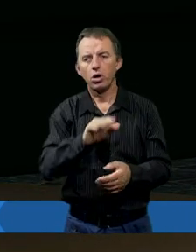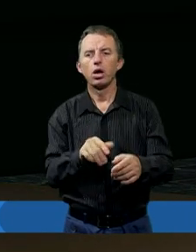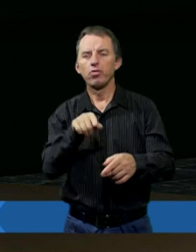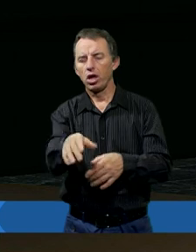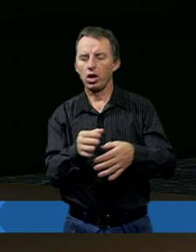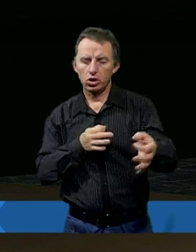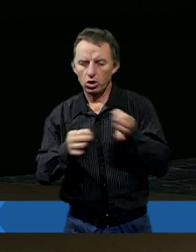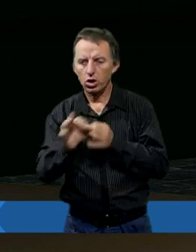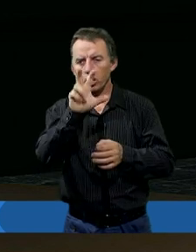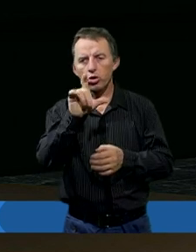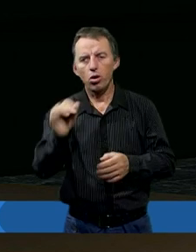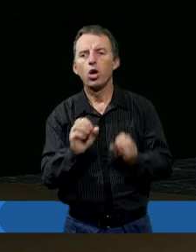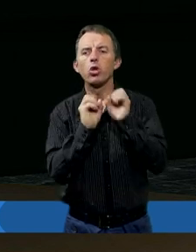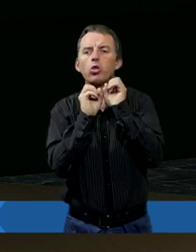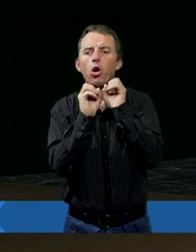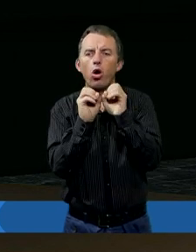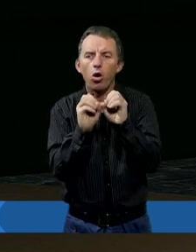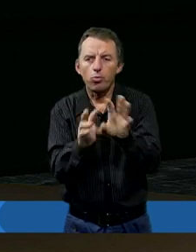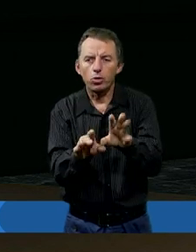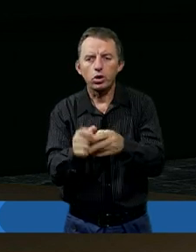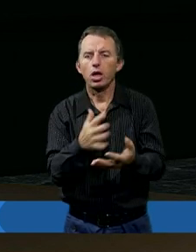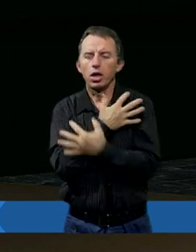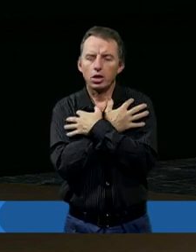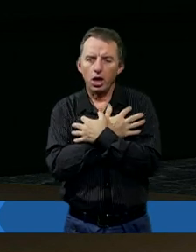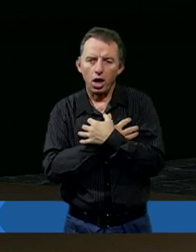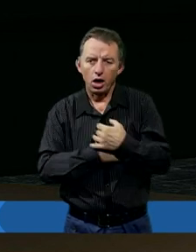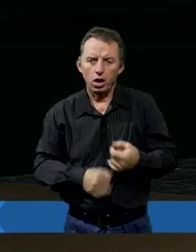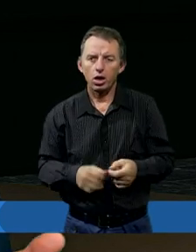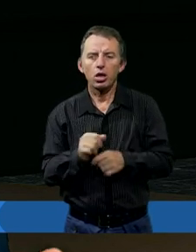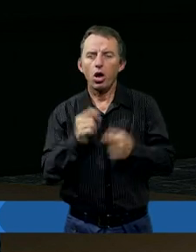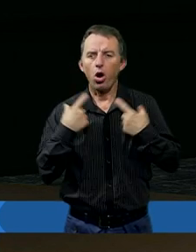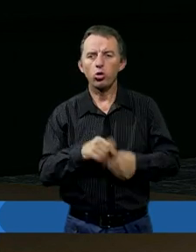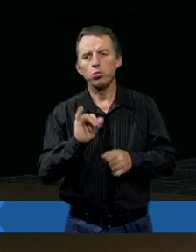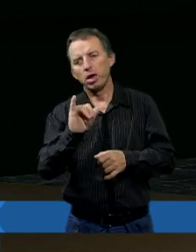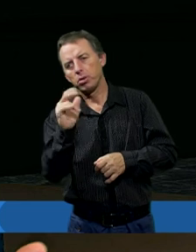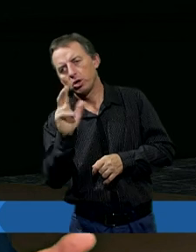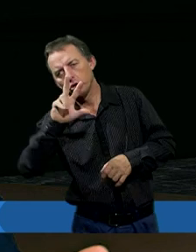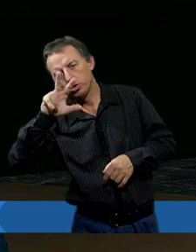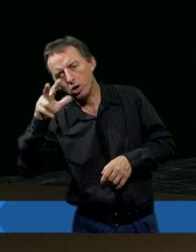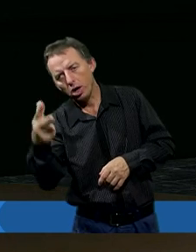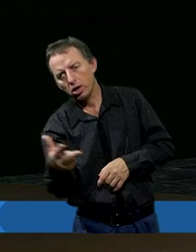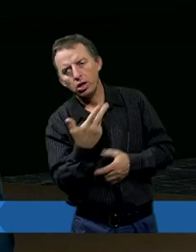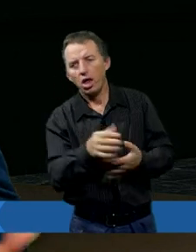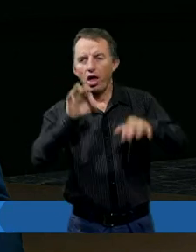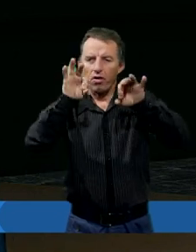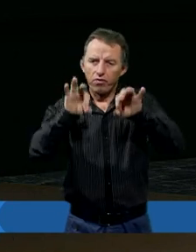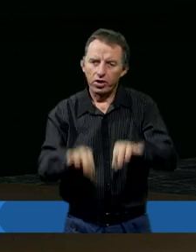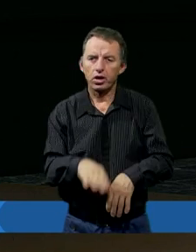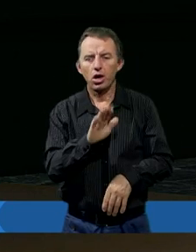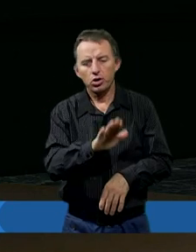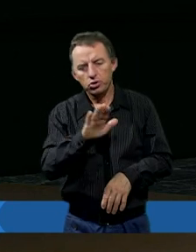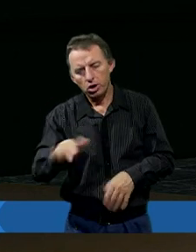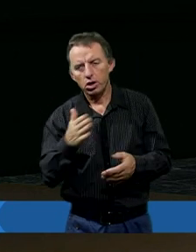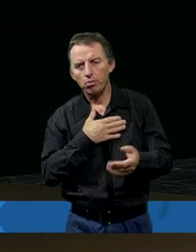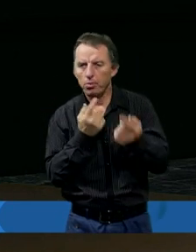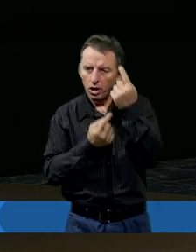tutaj w historii Joba dopuszcza do pewnej tragedii osób jakby trzecich, niewinnych dzieci tutaj